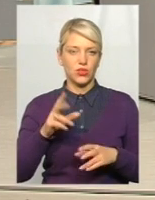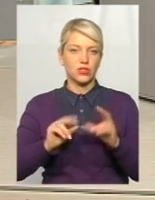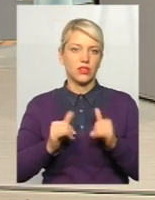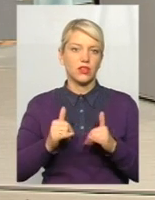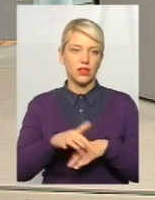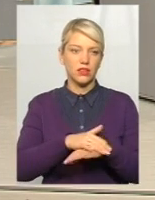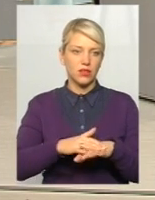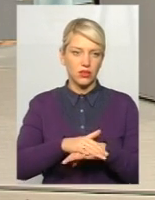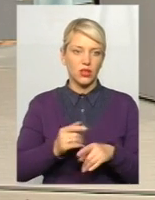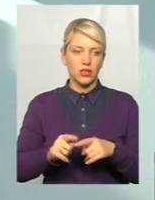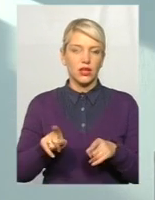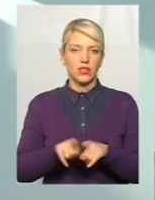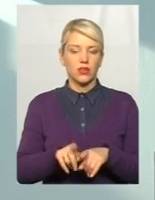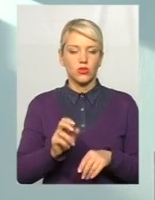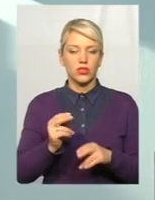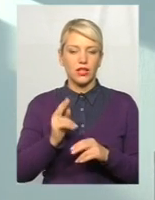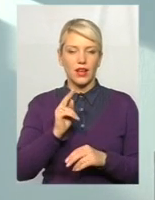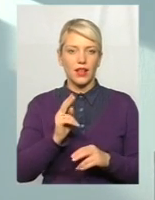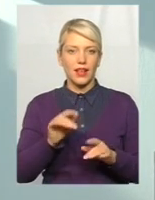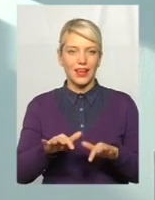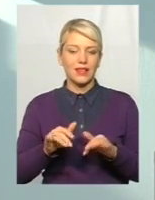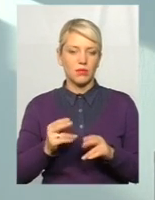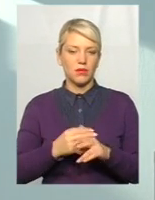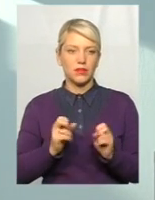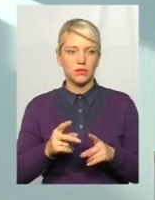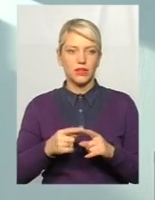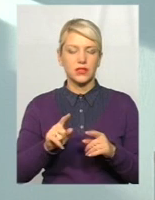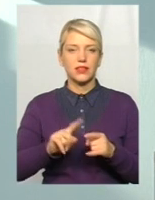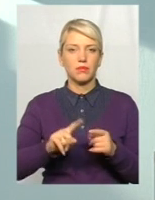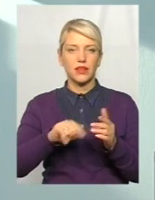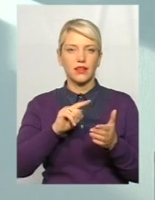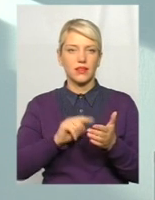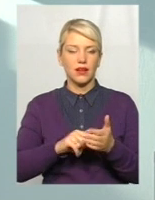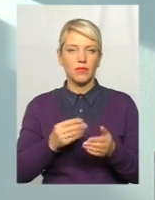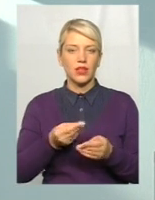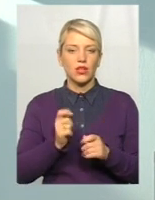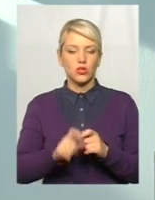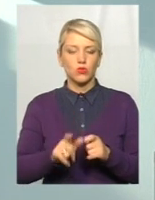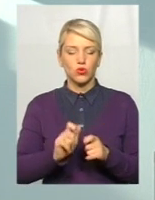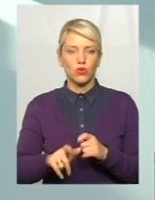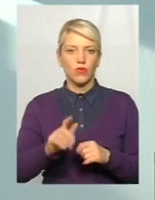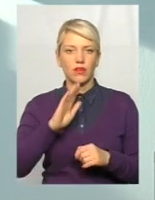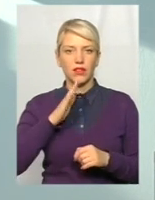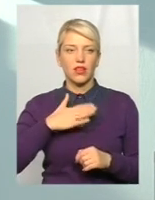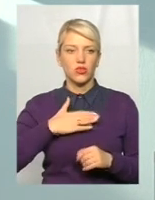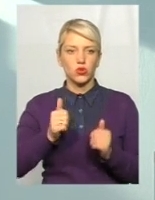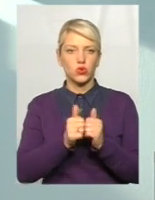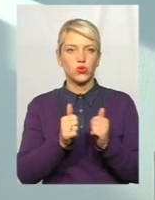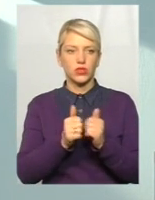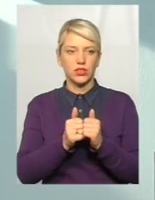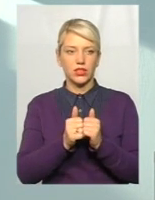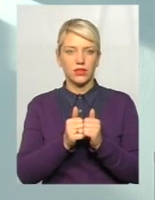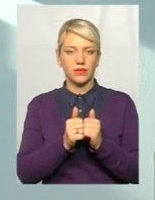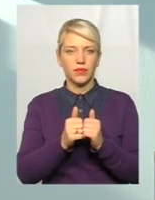плані цього киборбезпеки, питання, це питання спонсорування нашого сусіда, чи